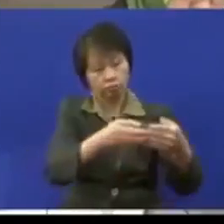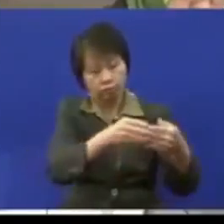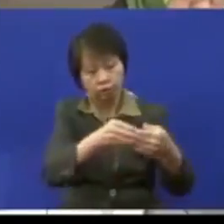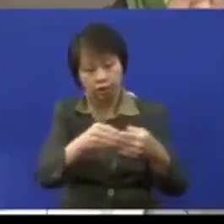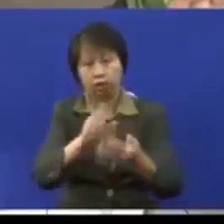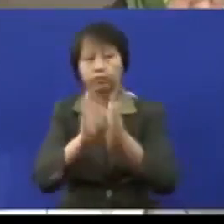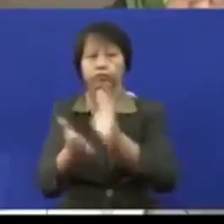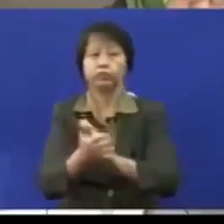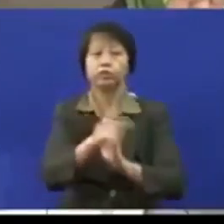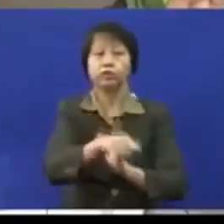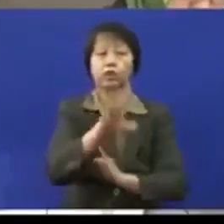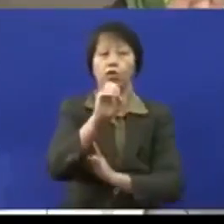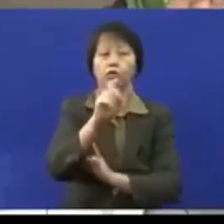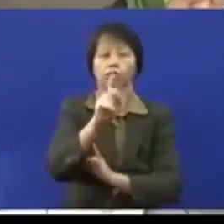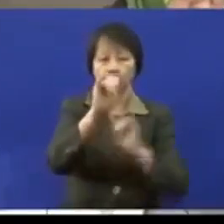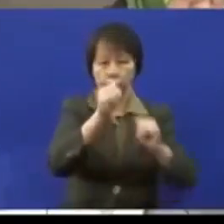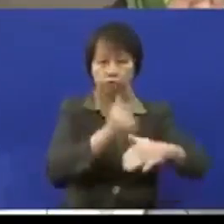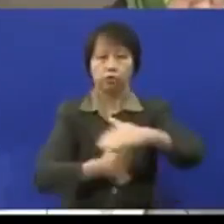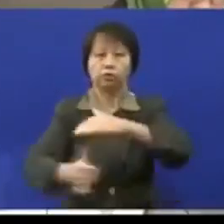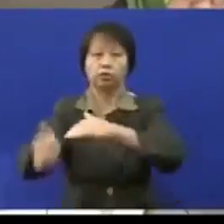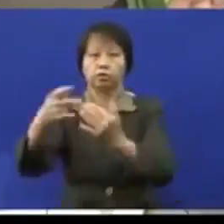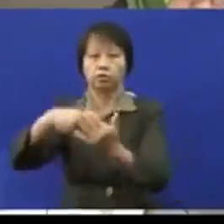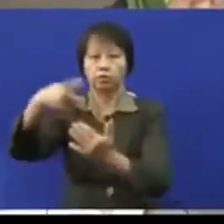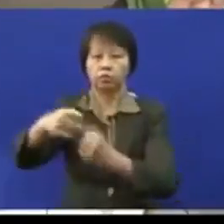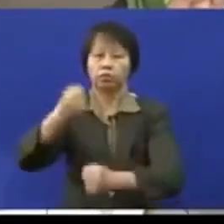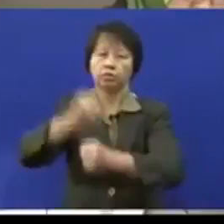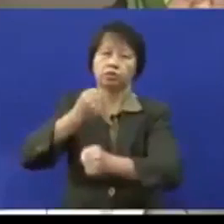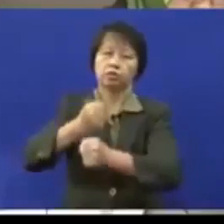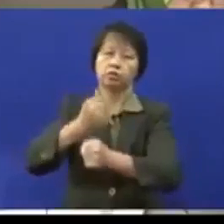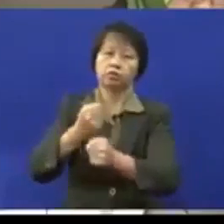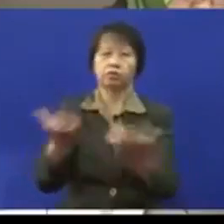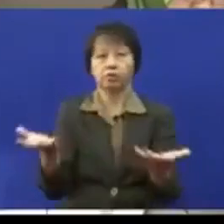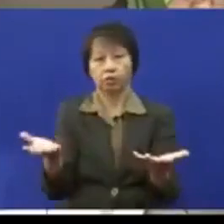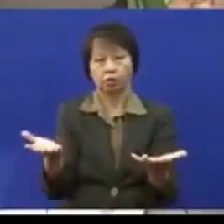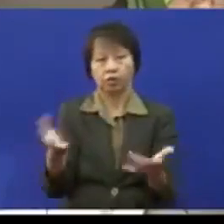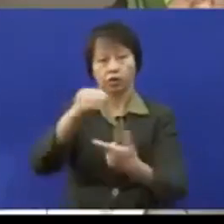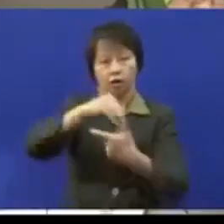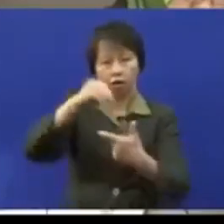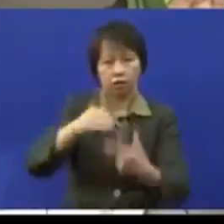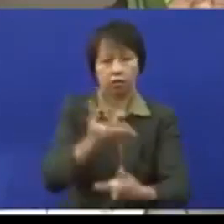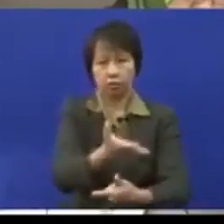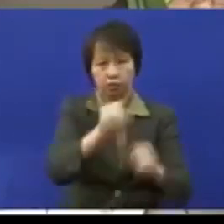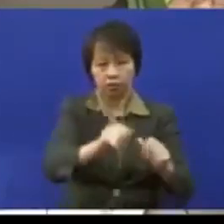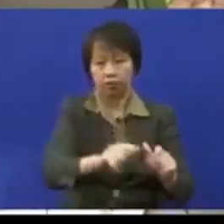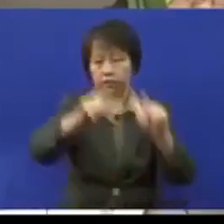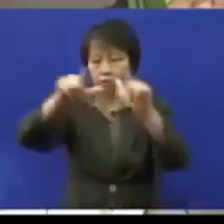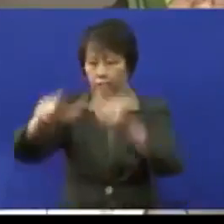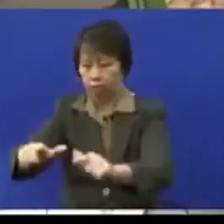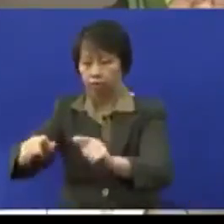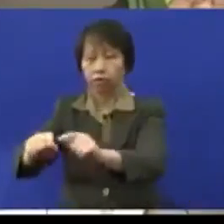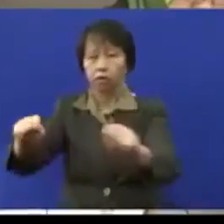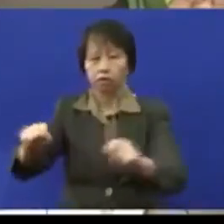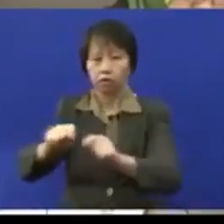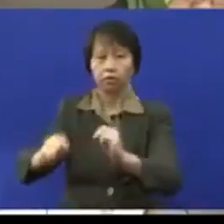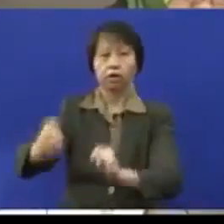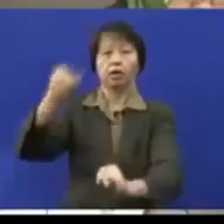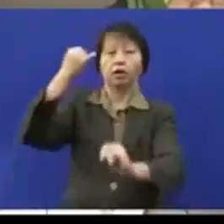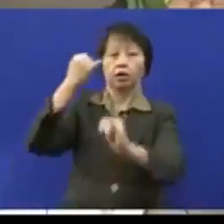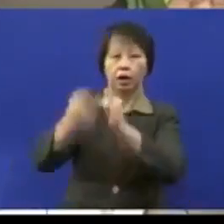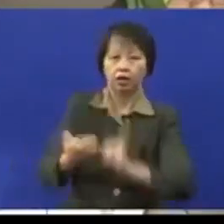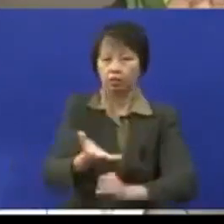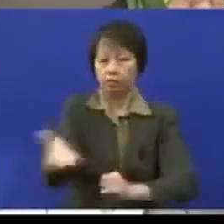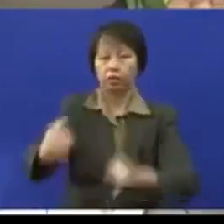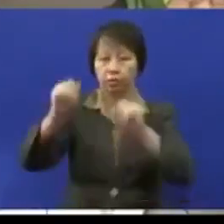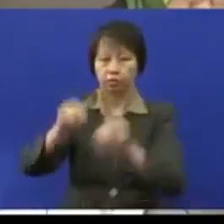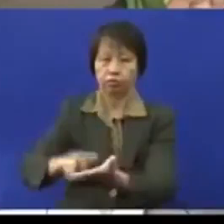dapat masuk dalam program job placement dengan izin ataupun mereka boleh ditempatkan di tempat-tempat akhirnya mereka